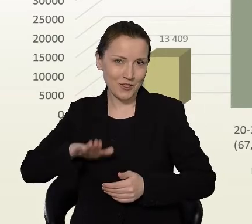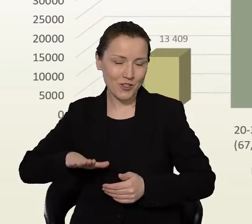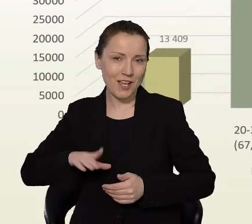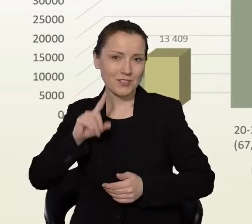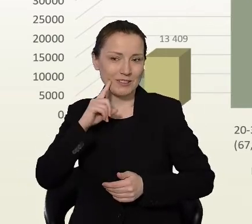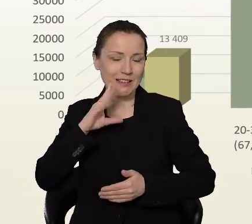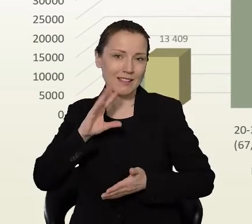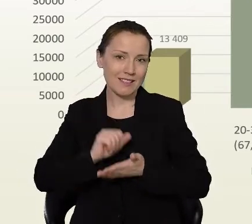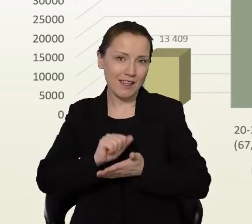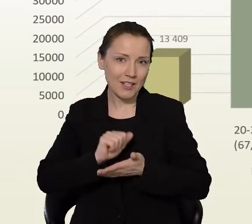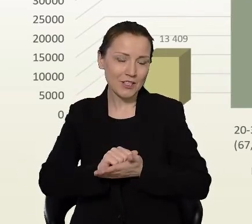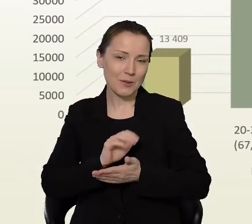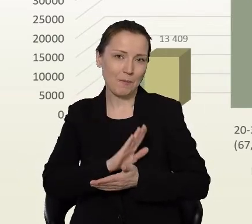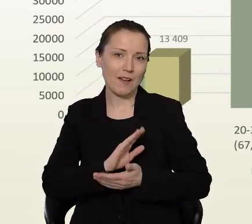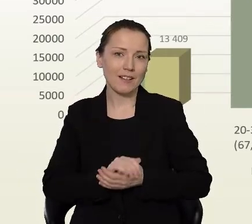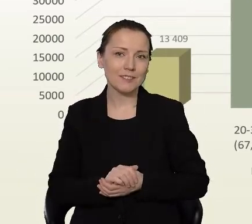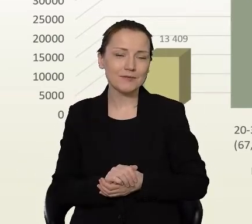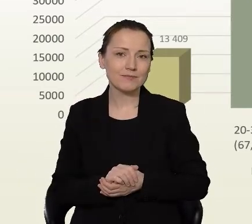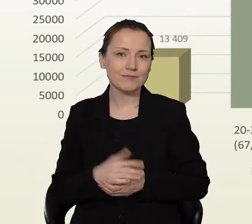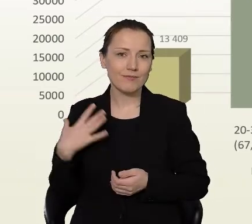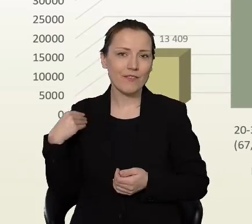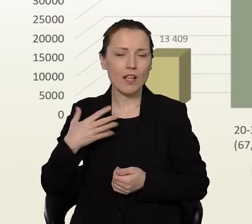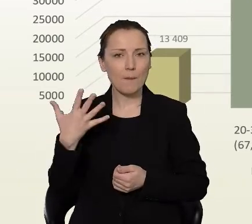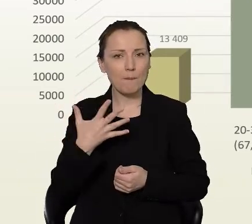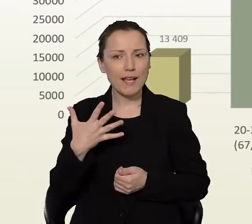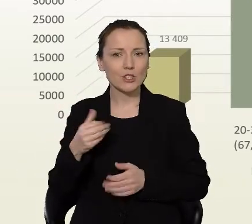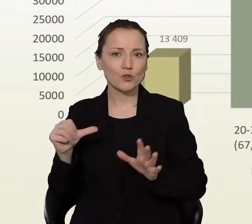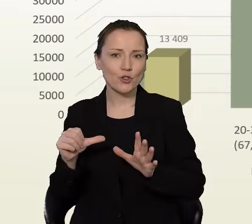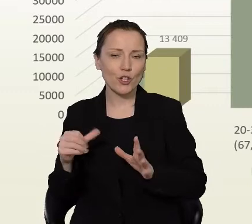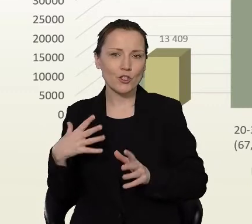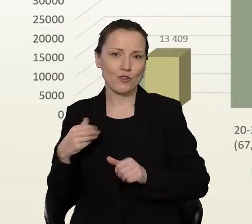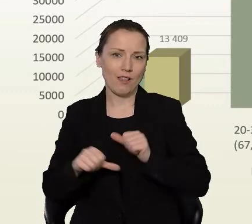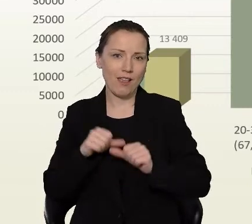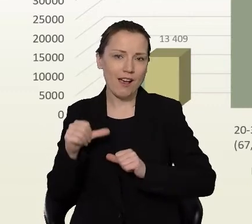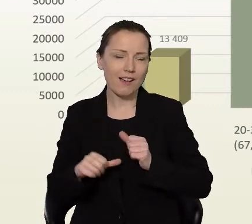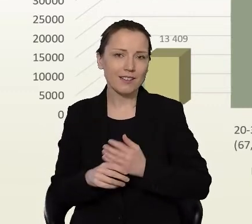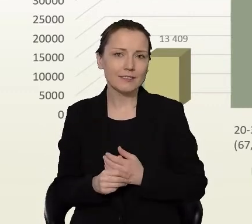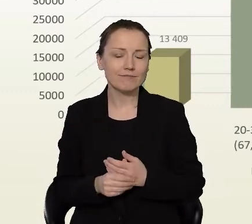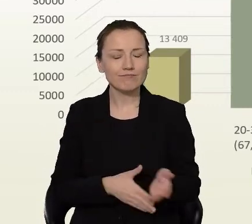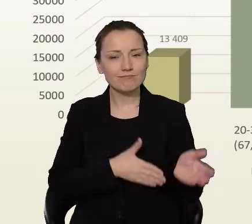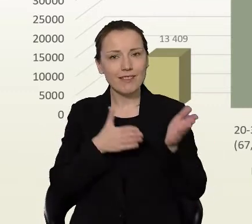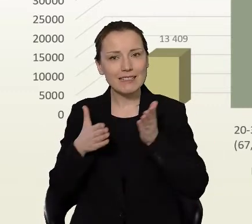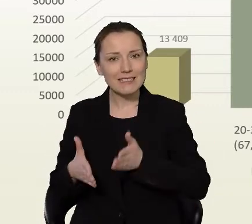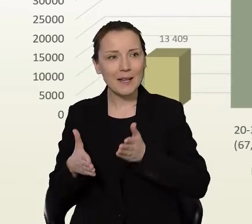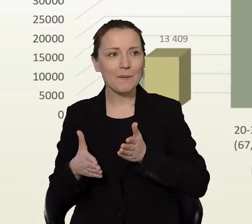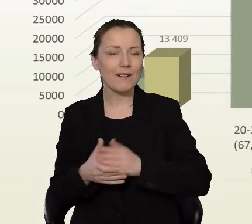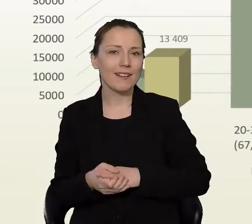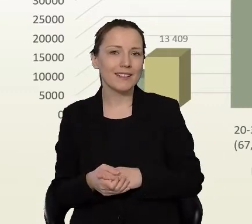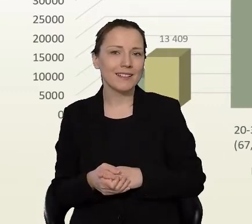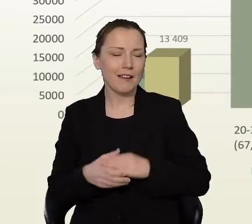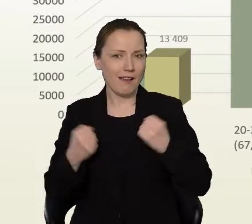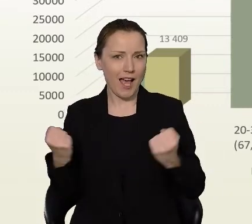przedszkolaki po wieku właśnie 5 i 6 latków. No i kolejna motywacja do